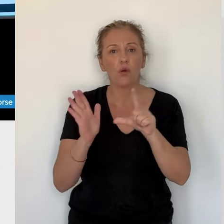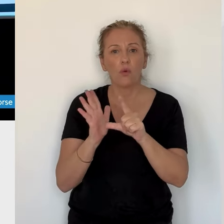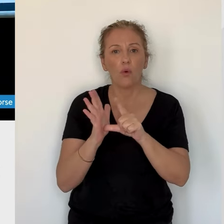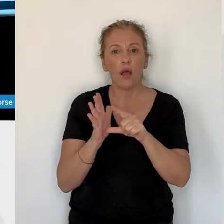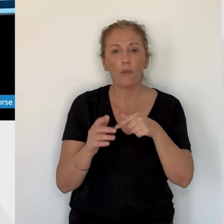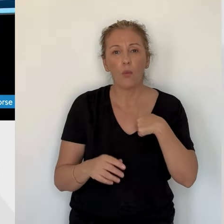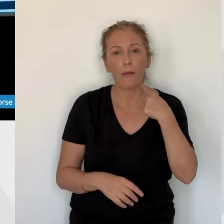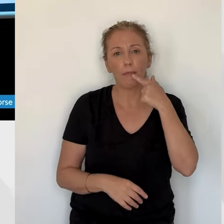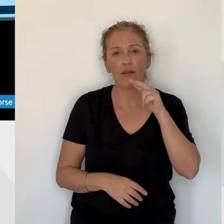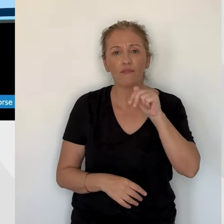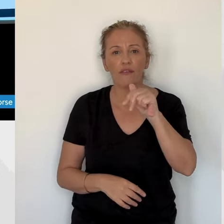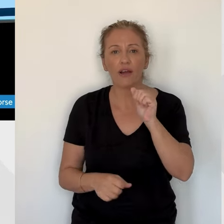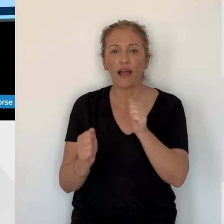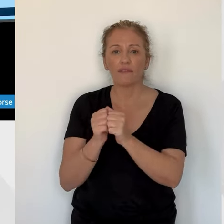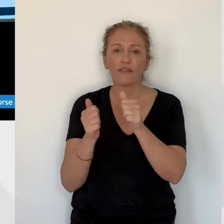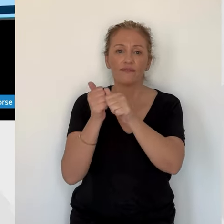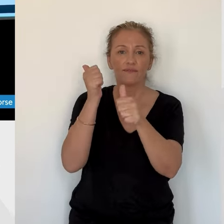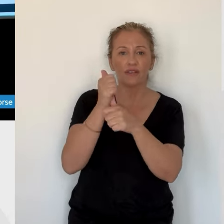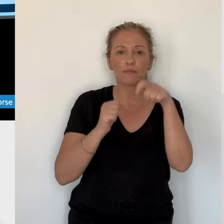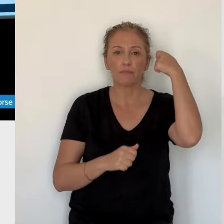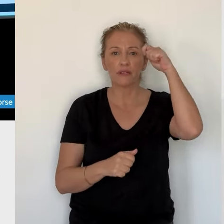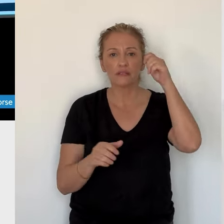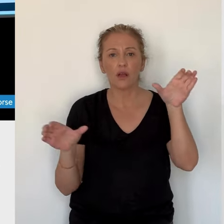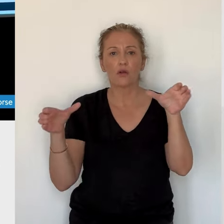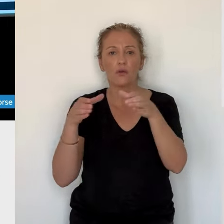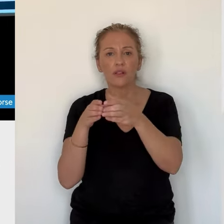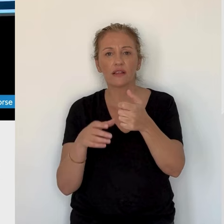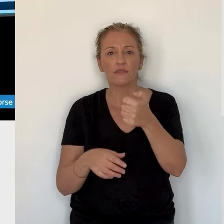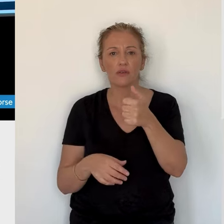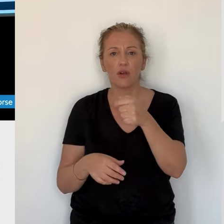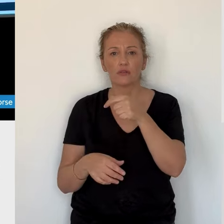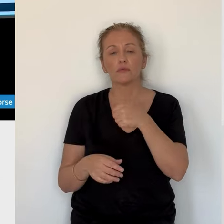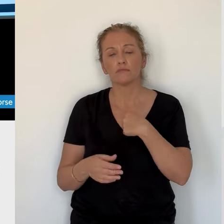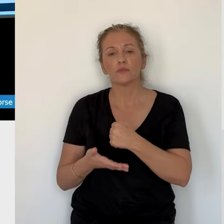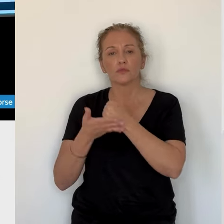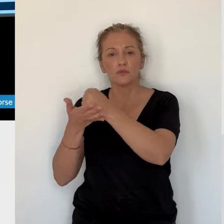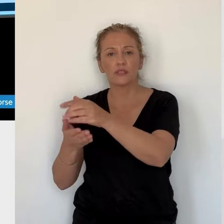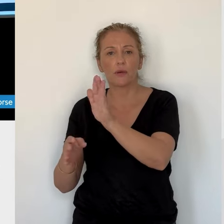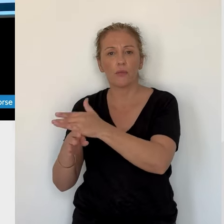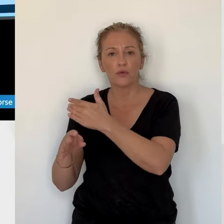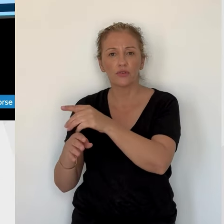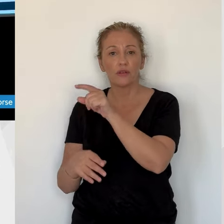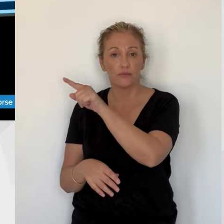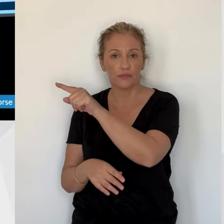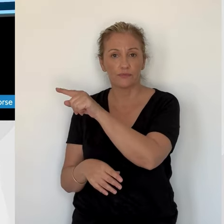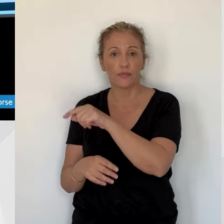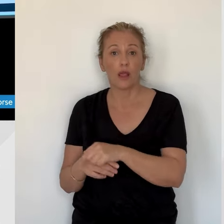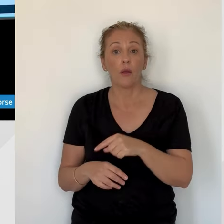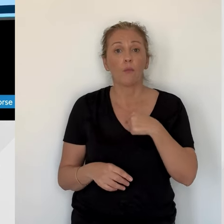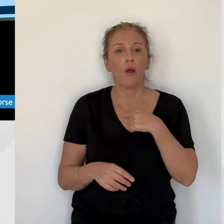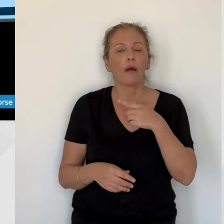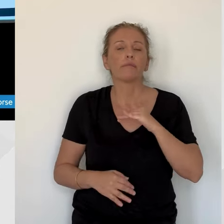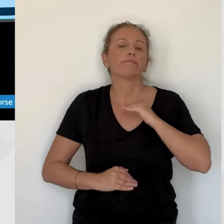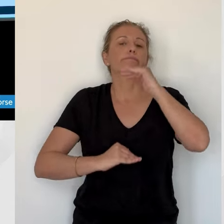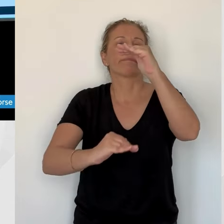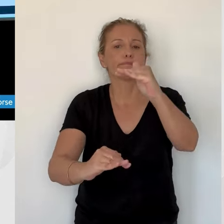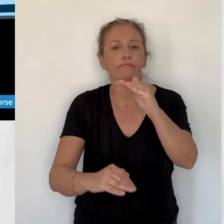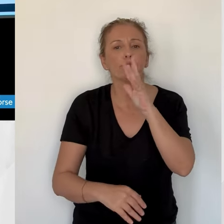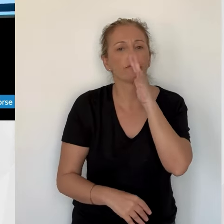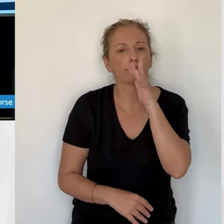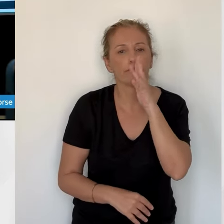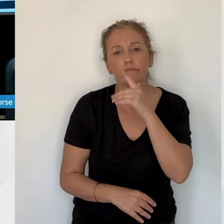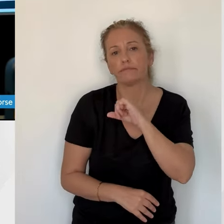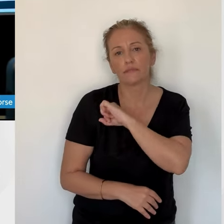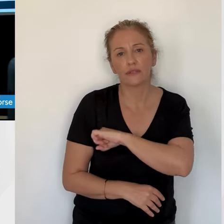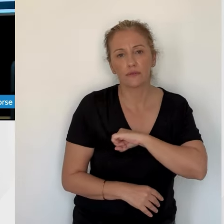La discussion est juridique et nous aurons des échanges directs avec la clé de Corse qui porte ce projet-là. Je ne pas en dire davantage. Je ne